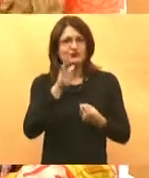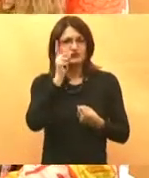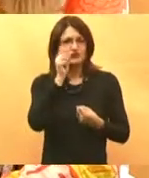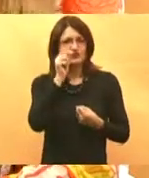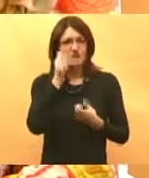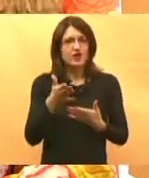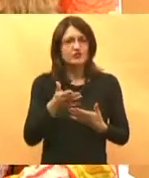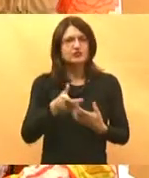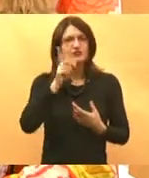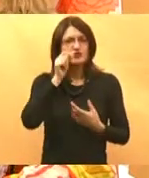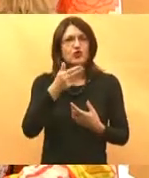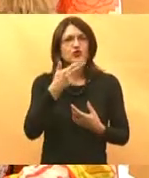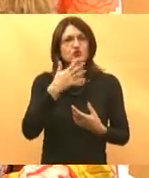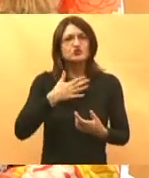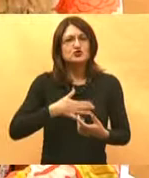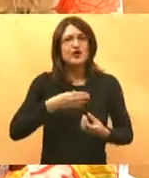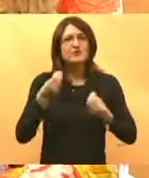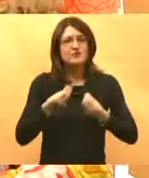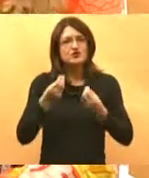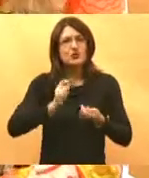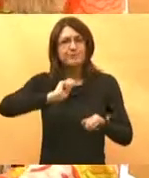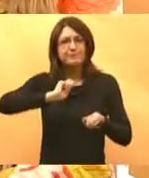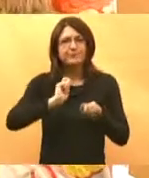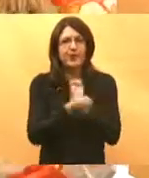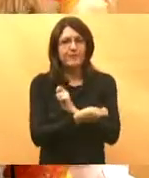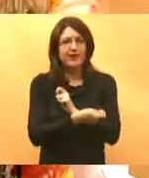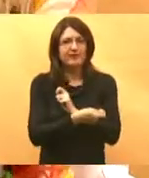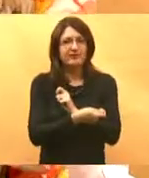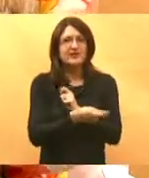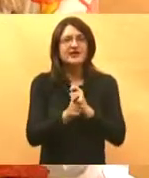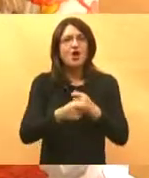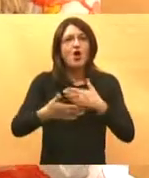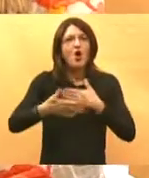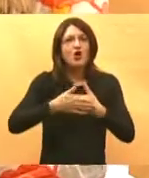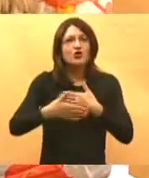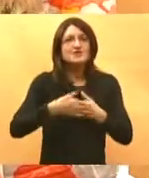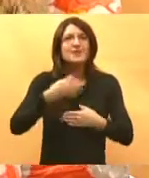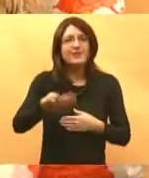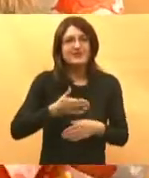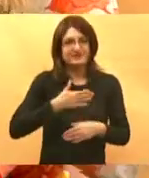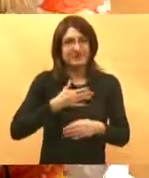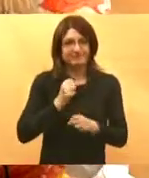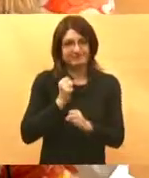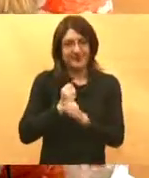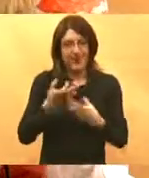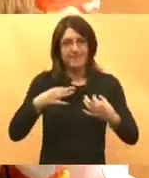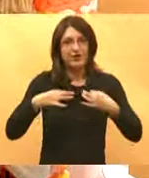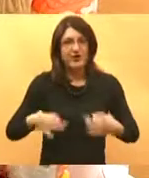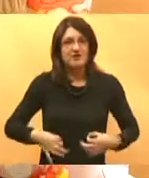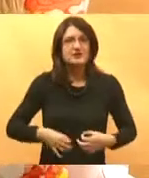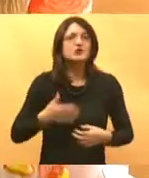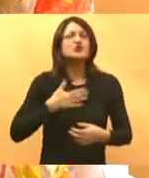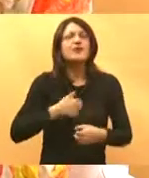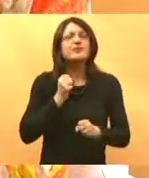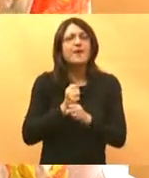čovjeka koji hoće nešto mijenjati, ne u svojoj profesiji, nego u odnosu prema toj profesiji, koji hoće to sve napraviti